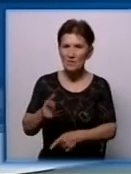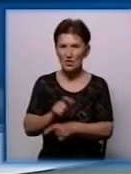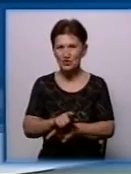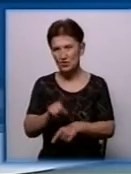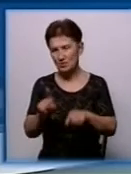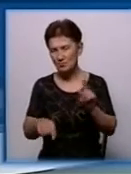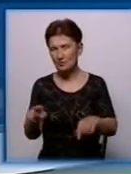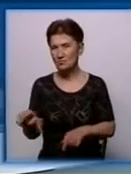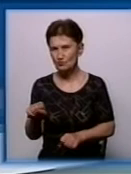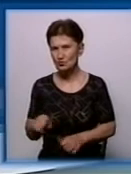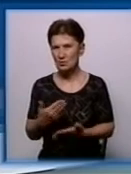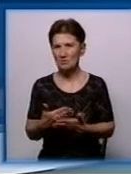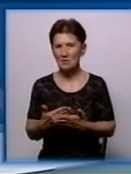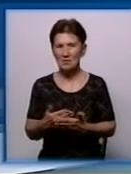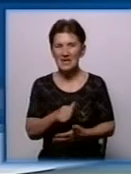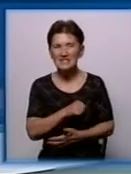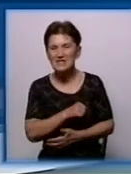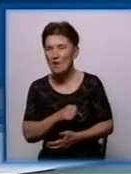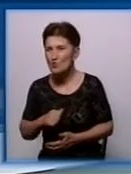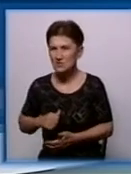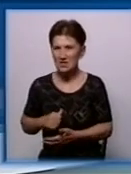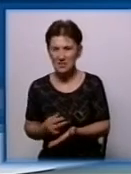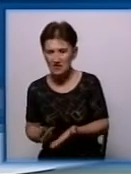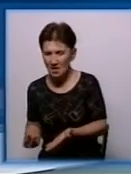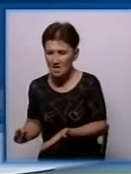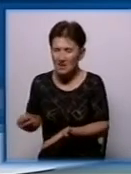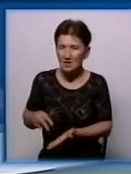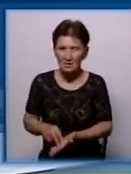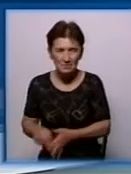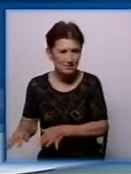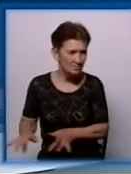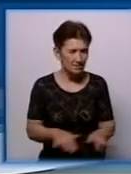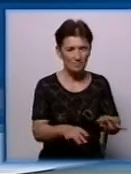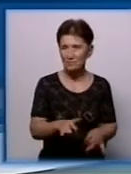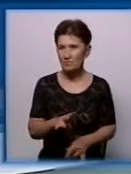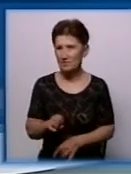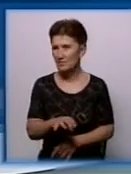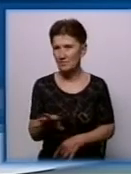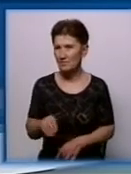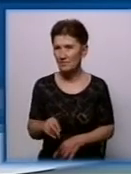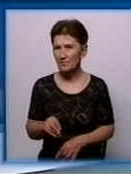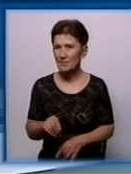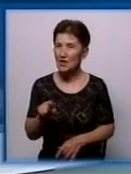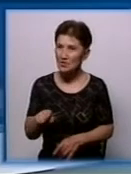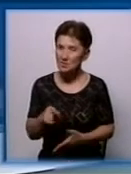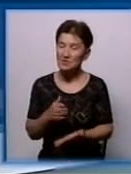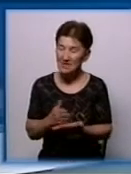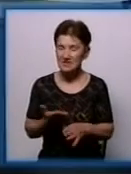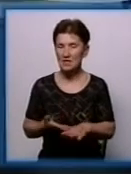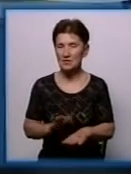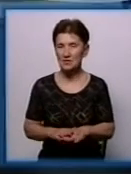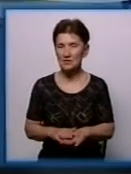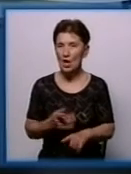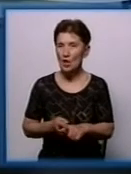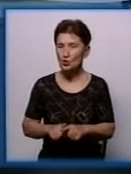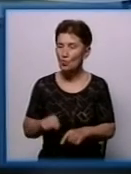можуть евакуюватися. Якщо вони і можуть евакуюватися, то вони не в тому стані, що вони можуть евакуюватися. В цьому є складність. Тому тут